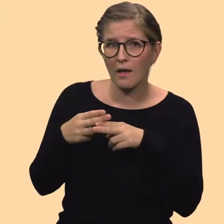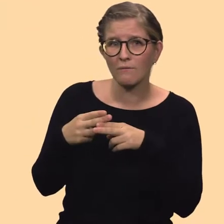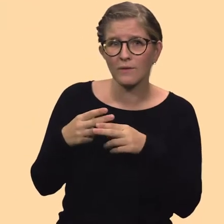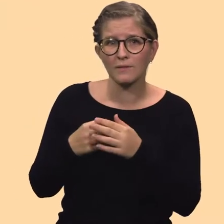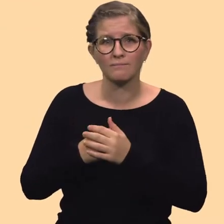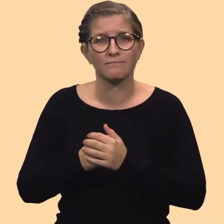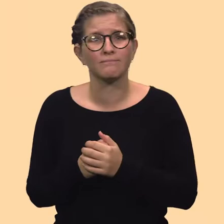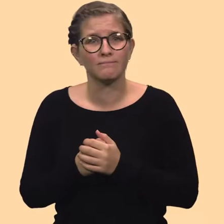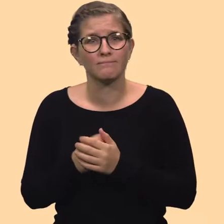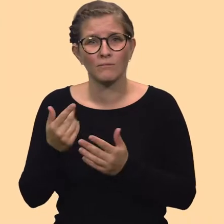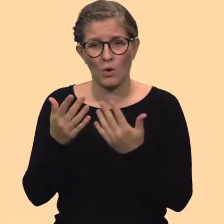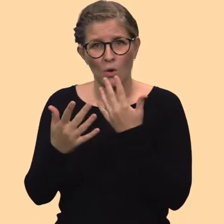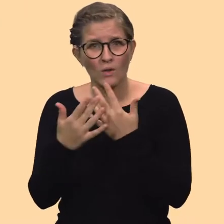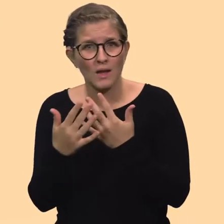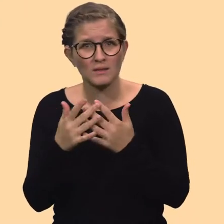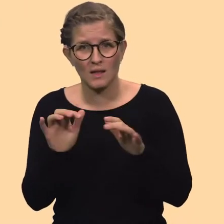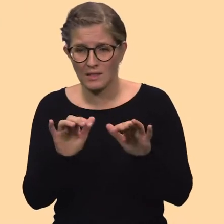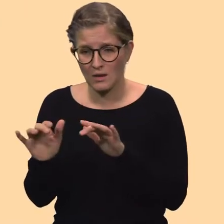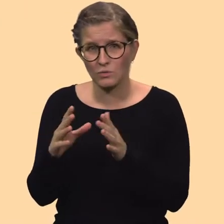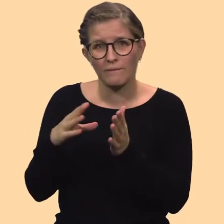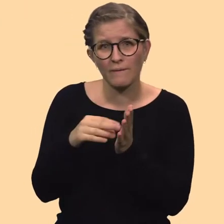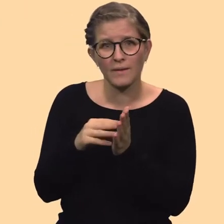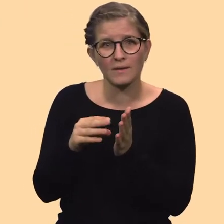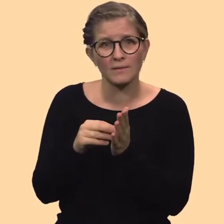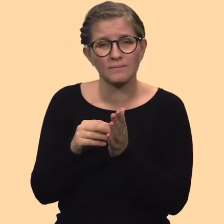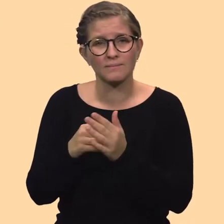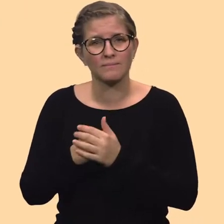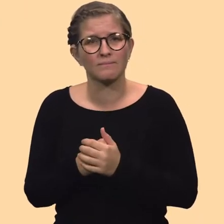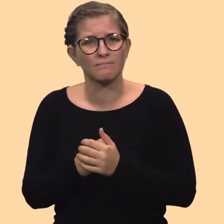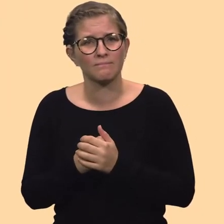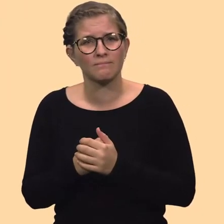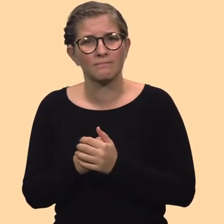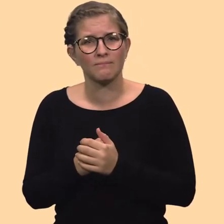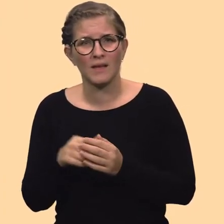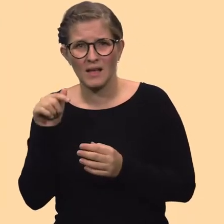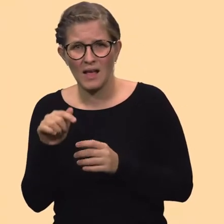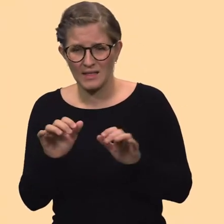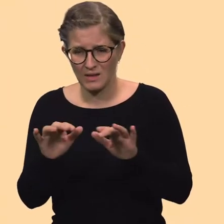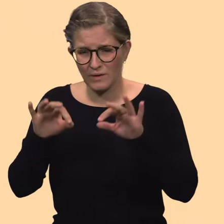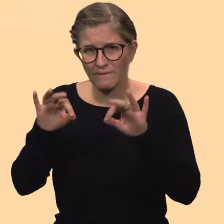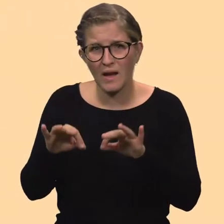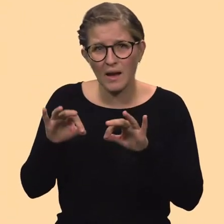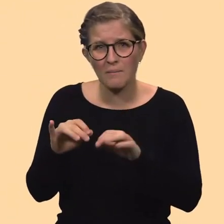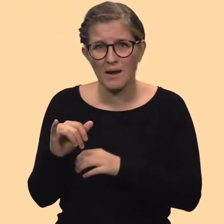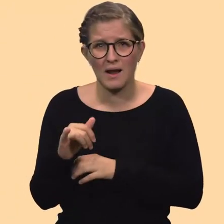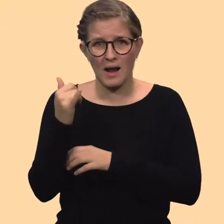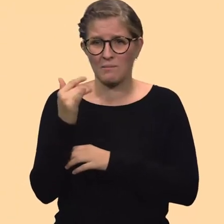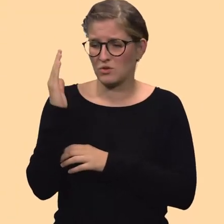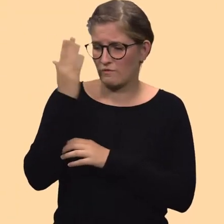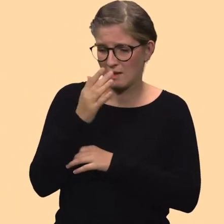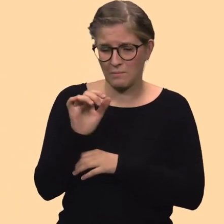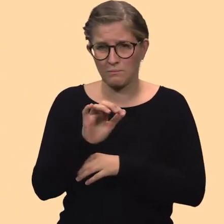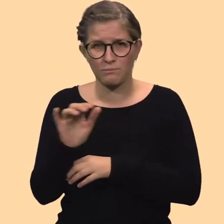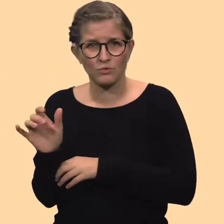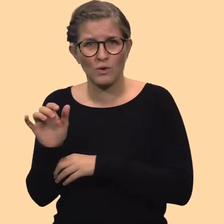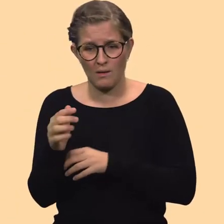Welt zuzugreifen? Ich verwende eine kontrastreiche Tastatur. Diese